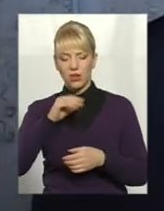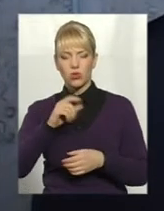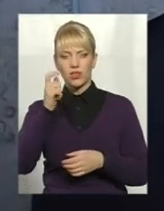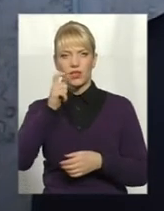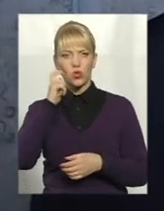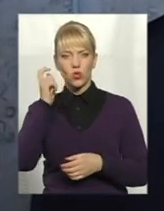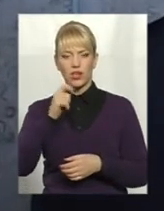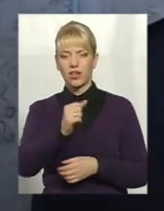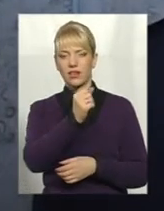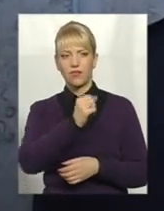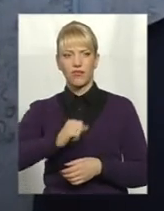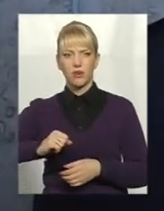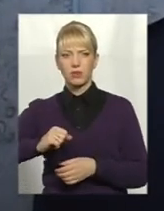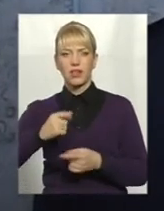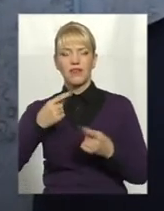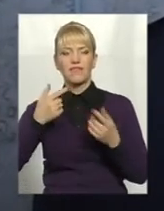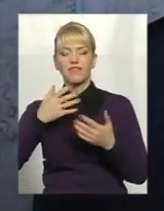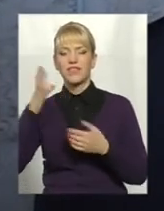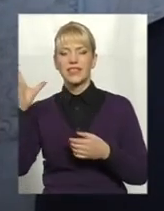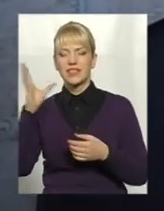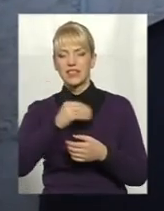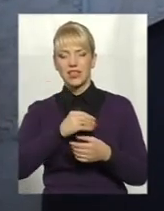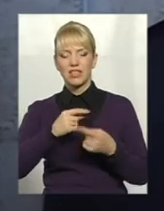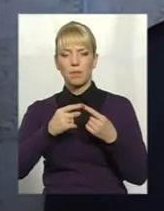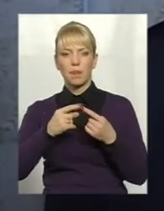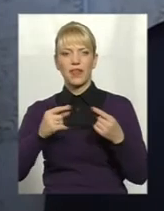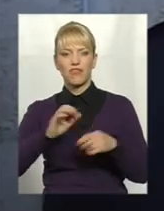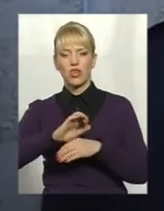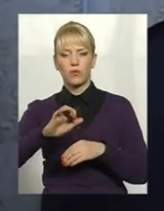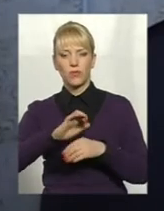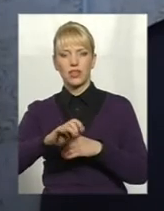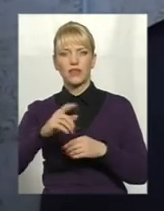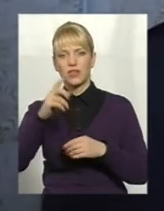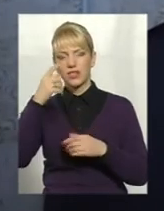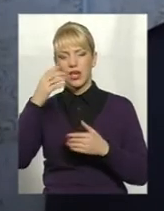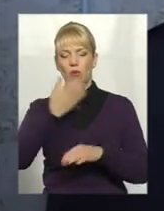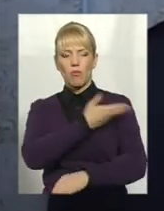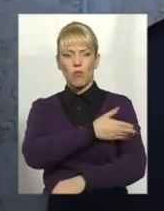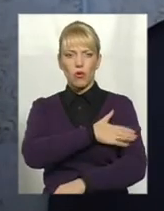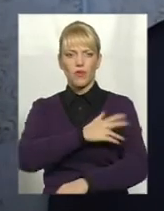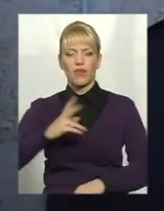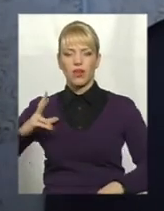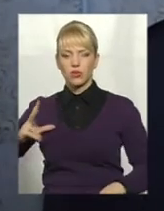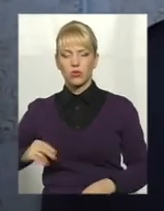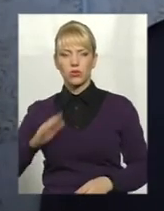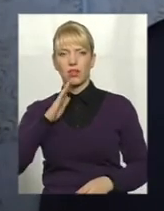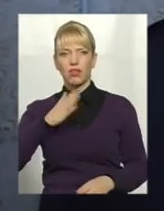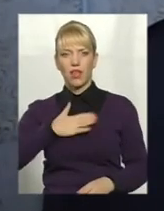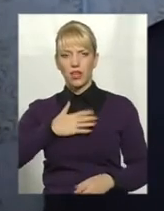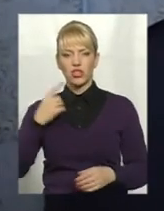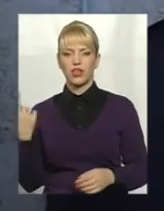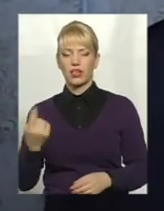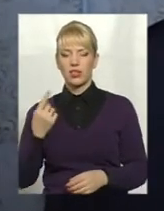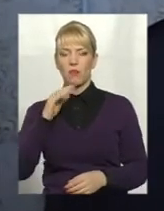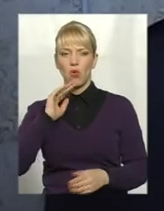з інших держав. Тут лічильники були польські, французькі. Наші лічильники по